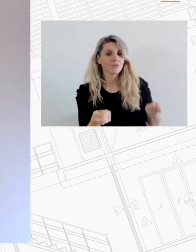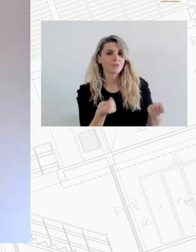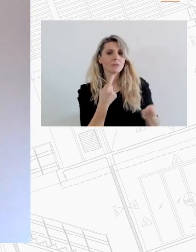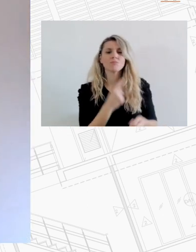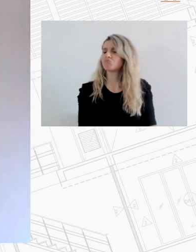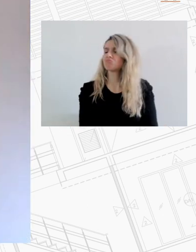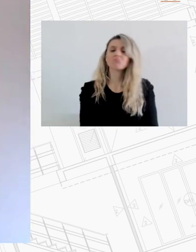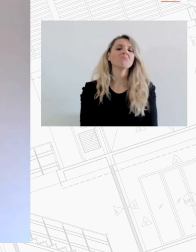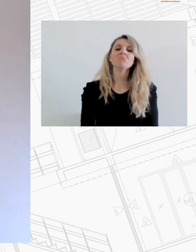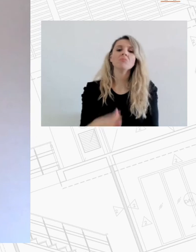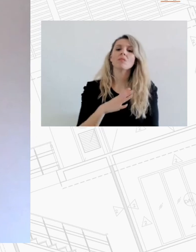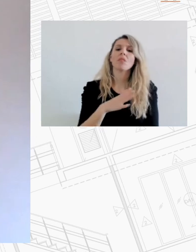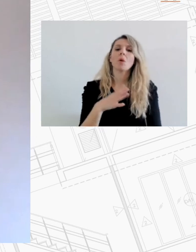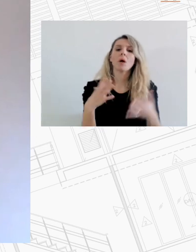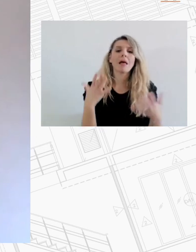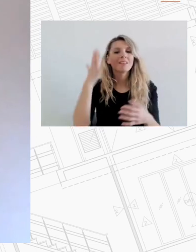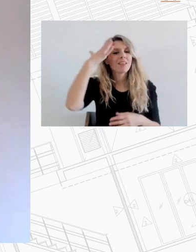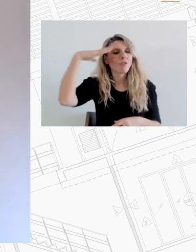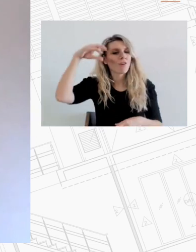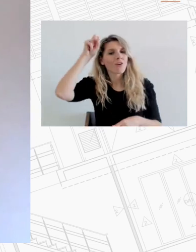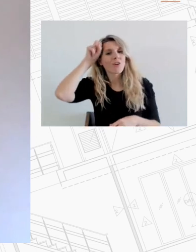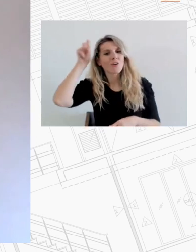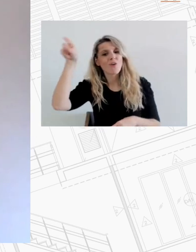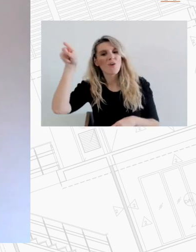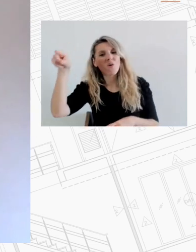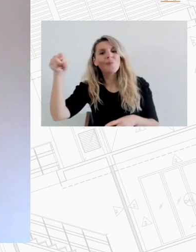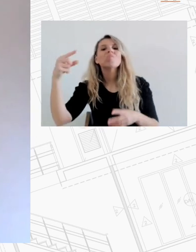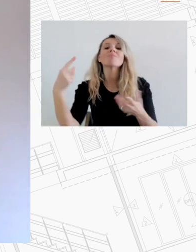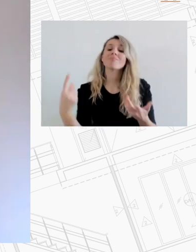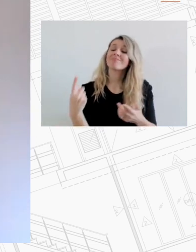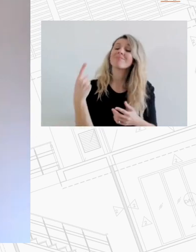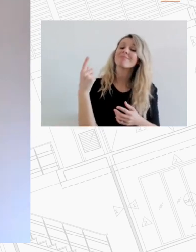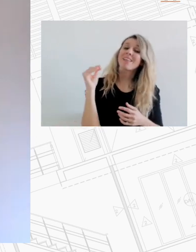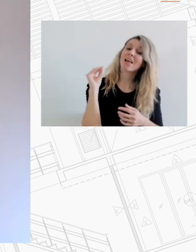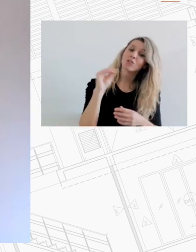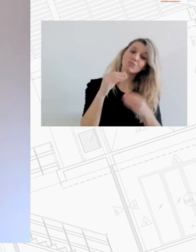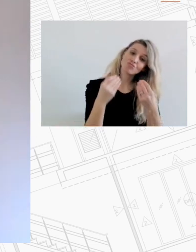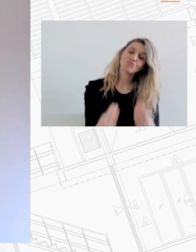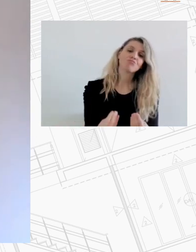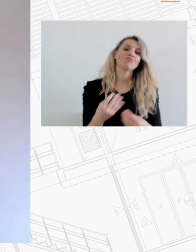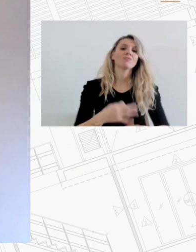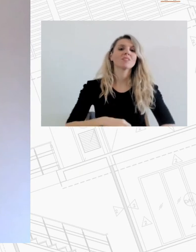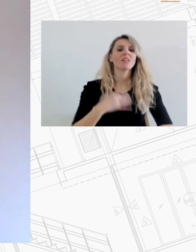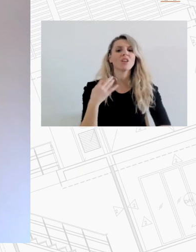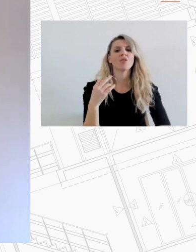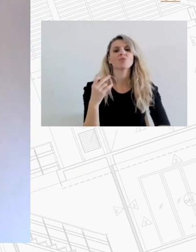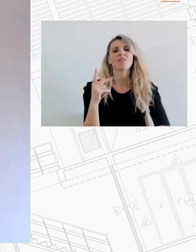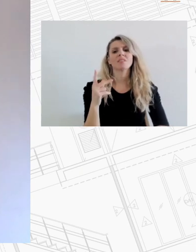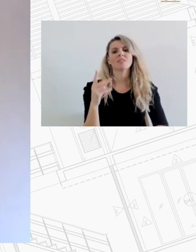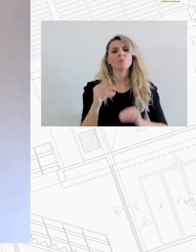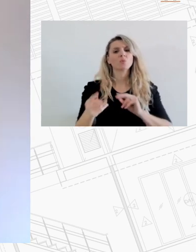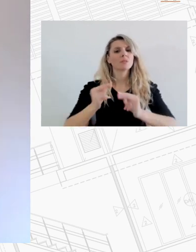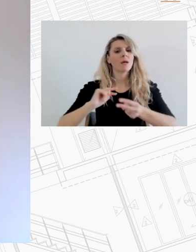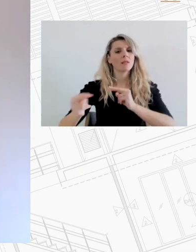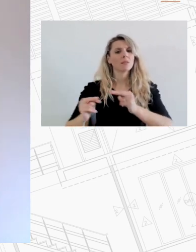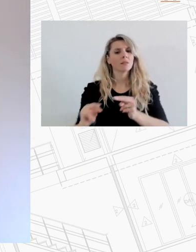όχι δεν θέλω να πω κάτι εδώ το Βερολίνο περαιτέρω νομίζω όμως ότι είναι χρήσιμη και η ερώτηση που τέθηκε από τον κύριο Καφαντζή στο τσάτ γιατί